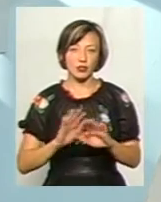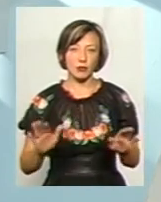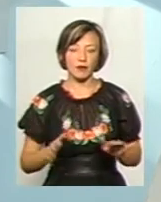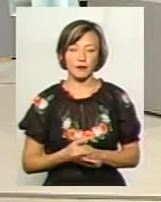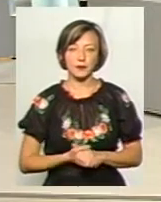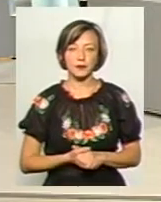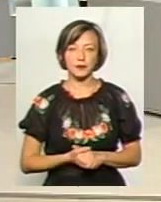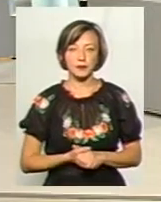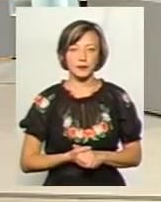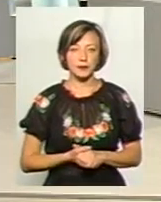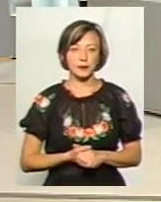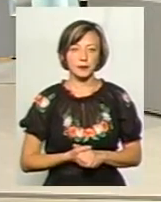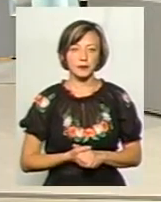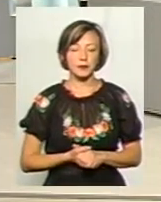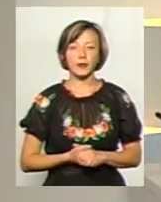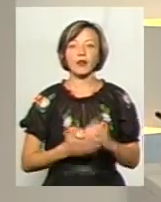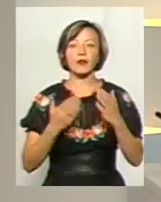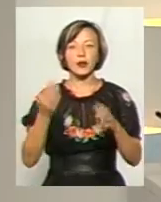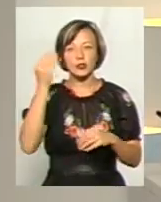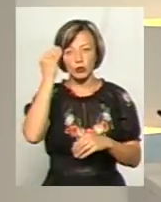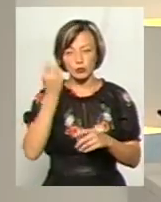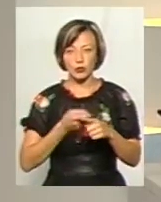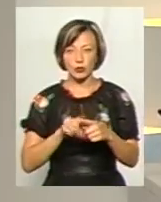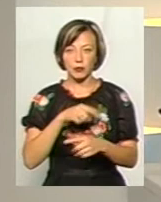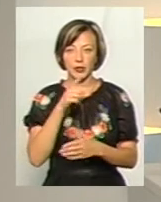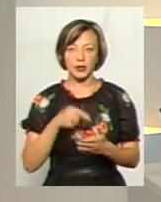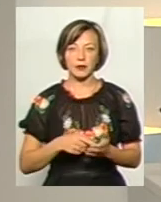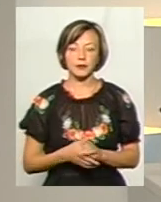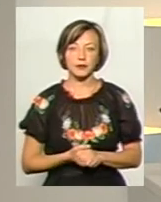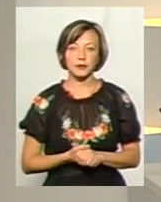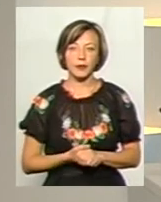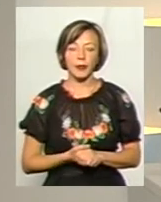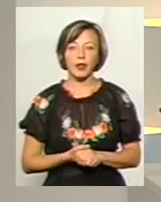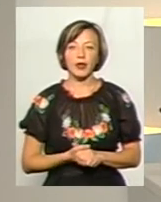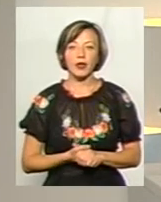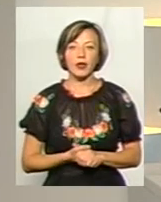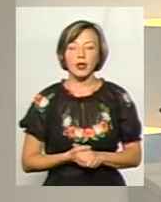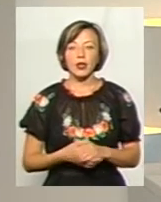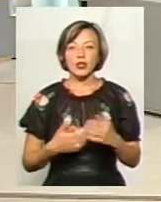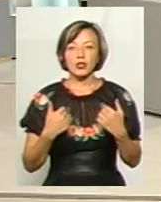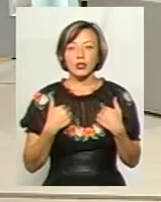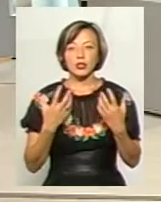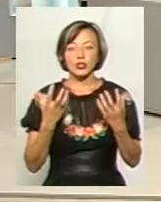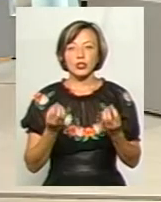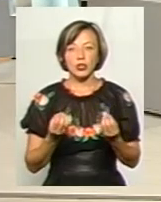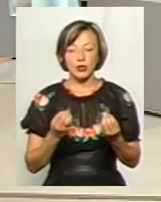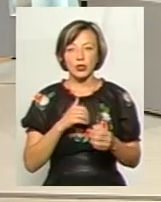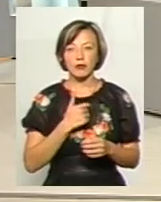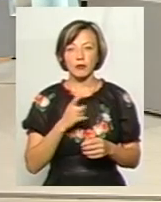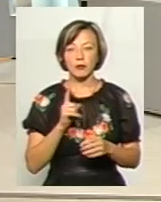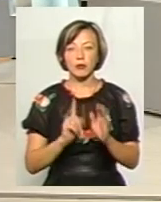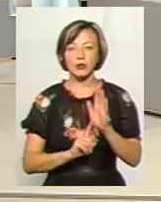Дякую, пані Світлана, зрозуміло. Пане Михайло, яка ваша думка? Я хотів би торкнутися механізмів, а як це зробити,